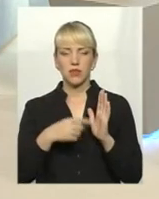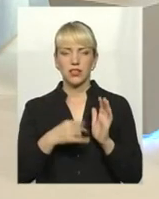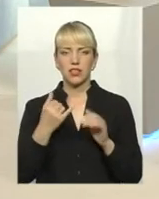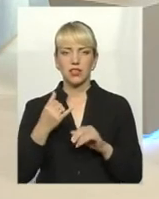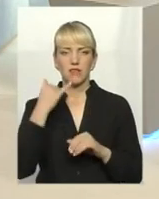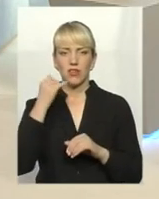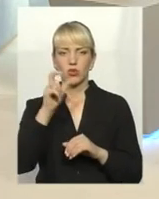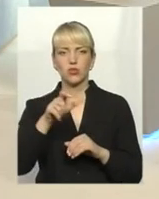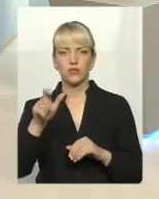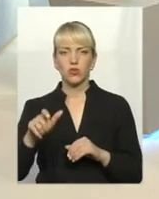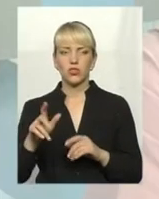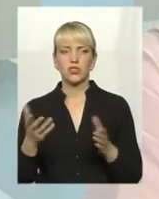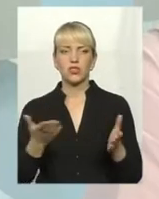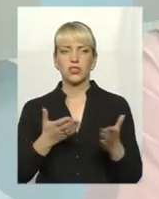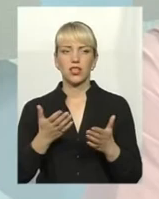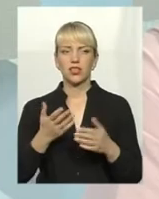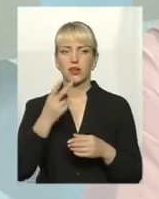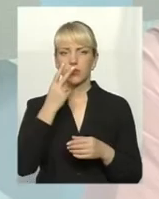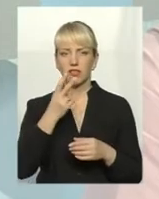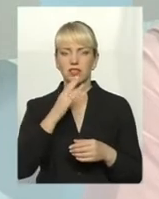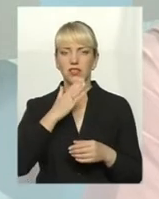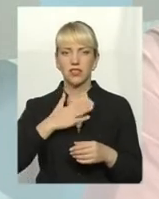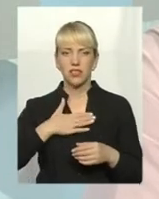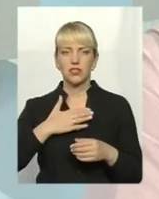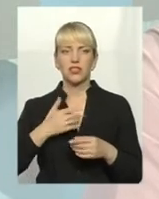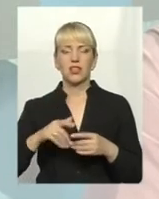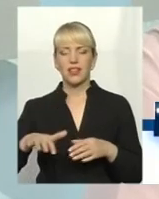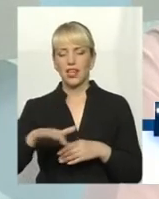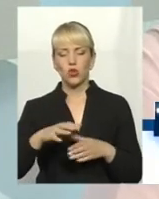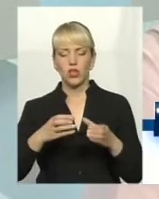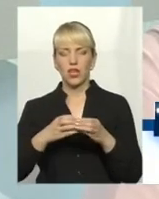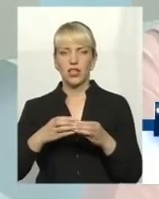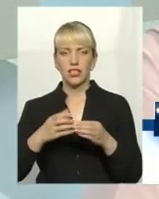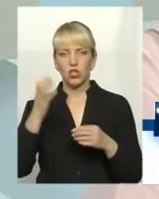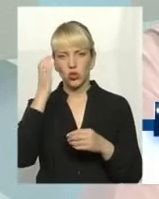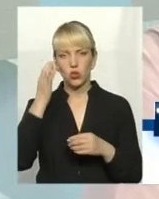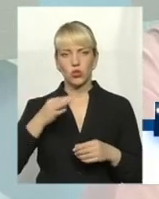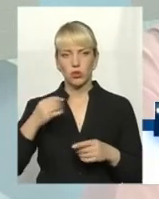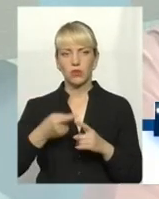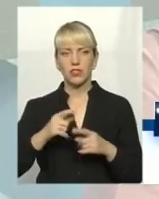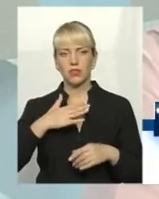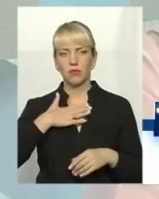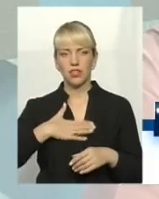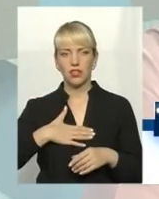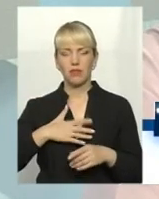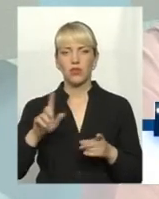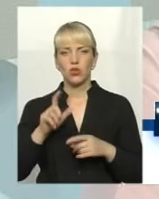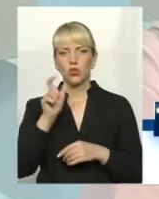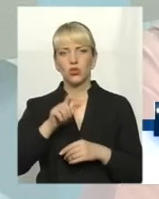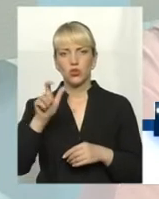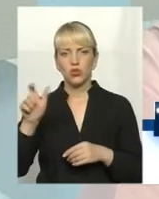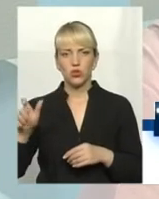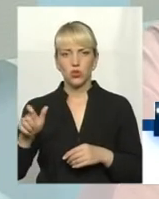дозвонючі, які дивіться з нашої територіальної громади. З Чумустрівську. Мені приємно. що люди